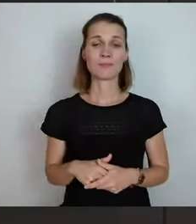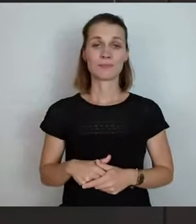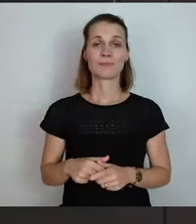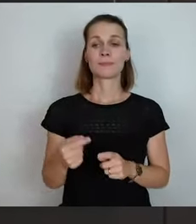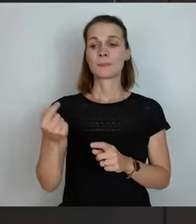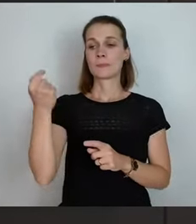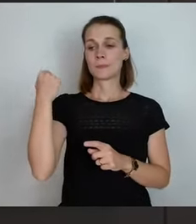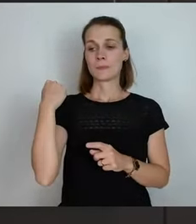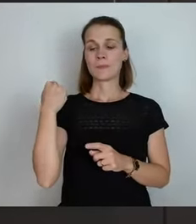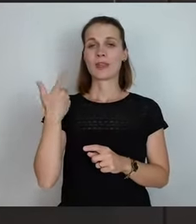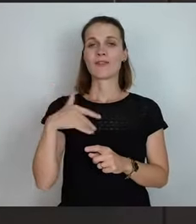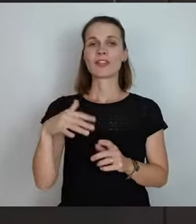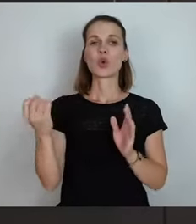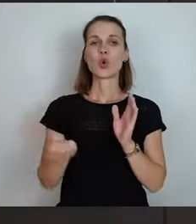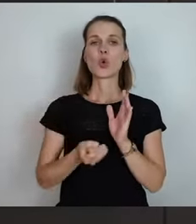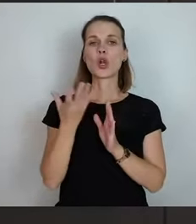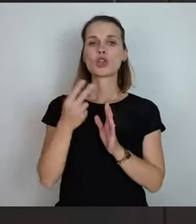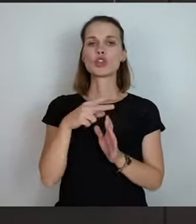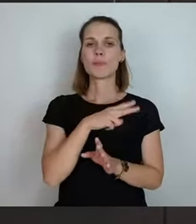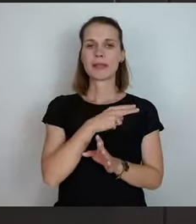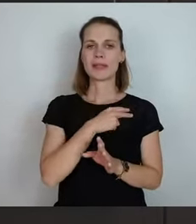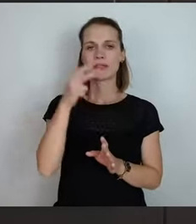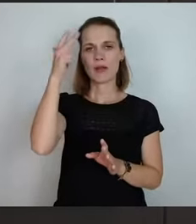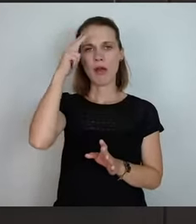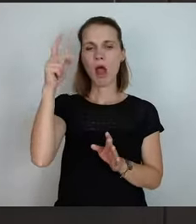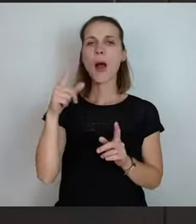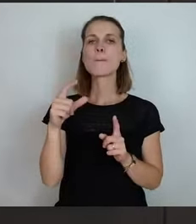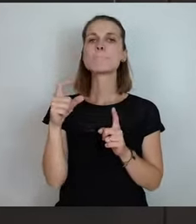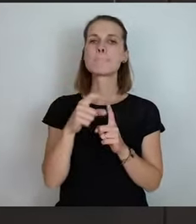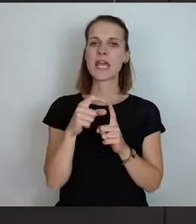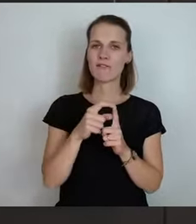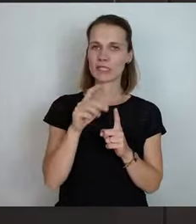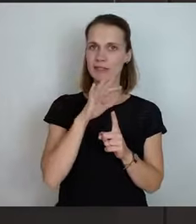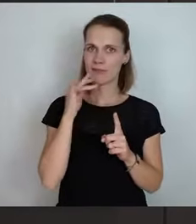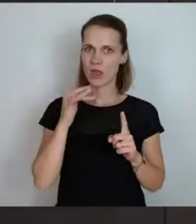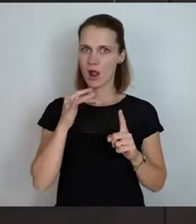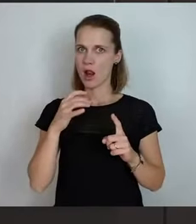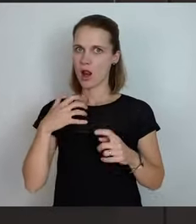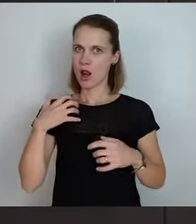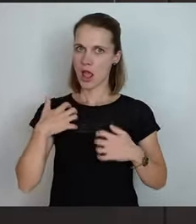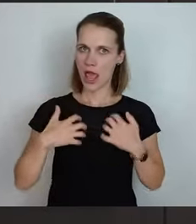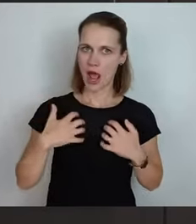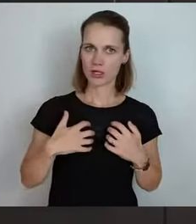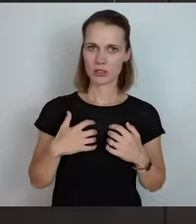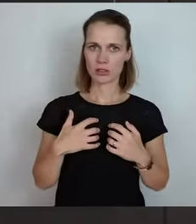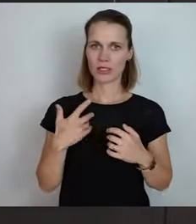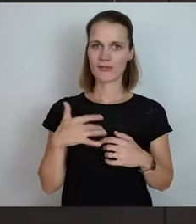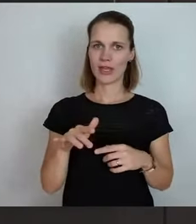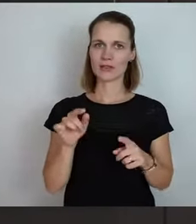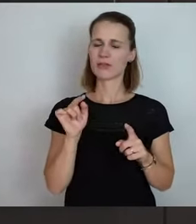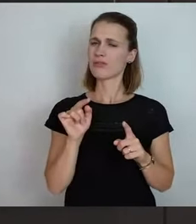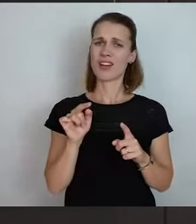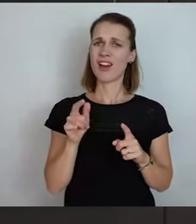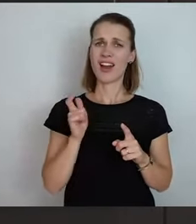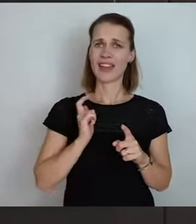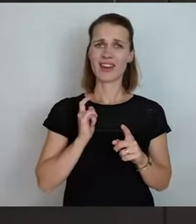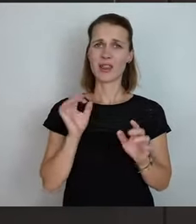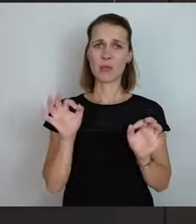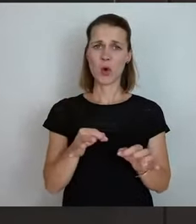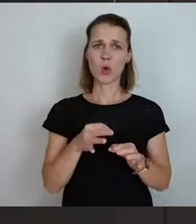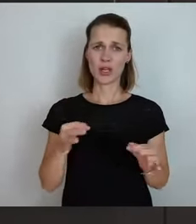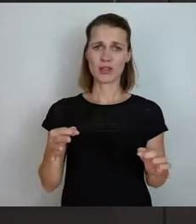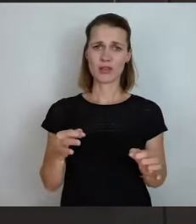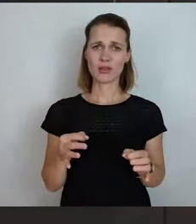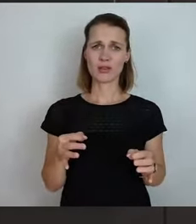Kultusminister, der Herr Piwarz, für viel Aufregung gesorgt und für viel Ärger, der so eigentlich nicht notwendig war. Ich muss hier nicht